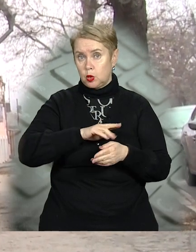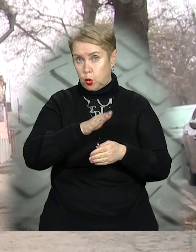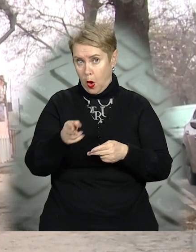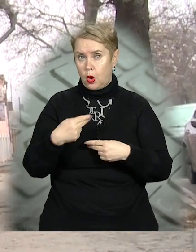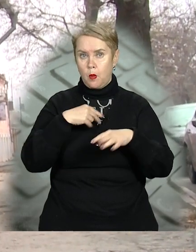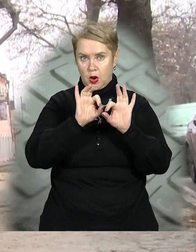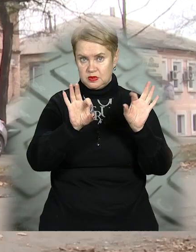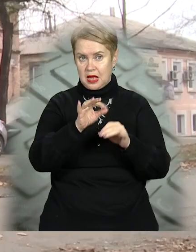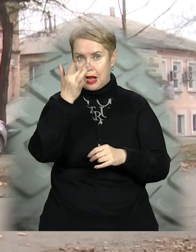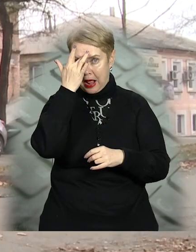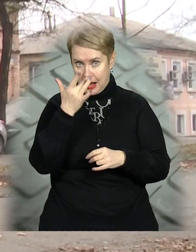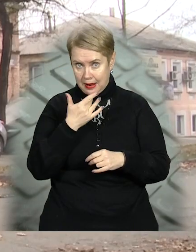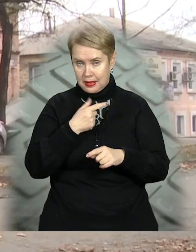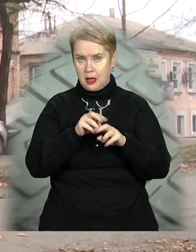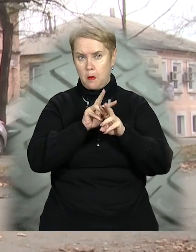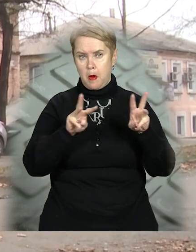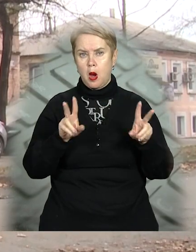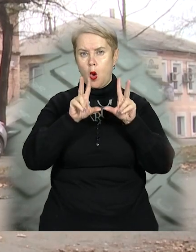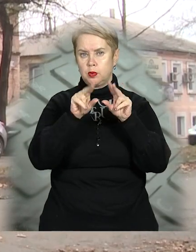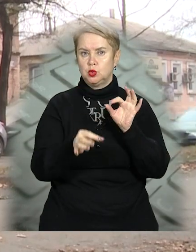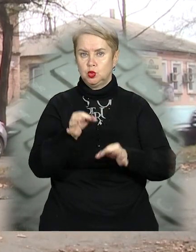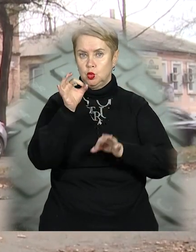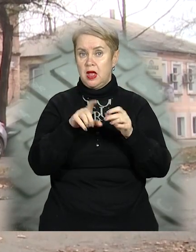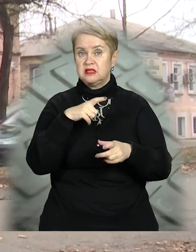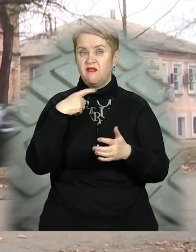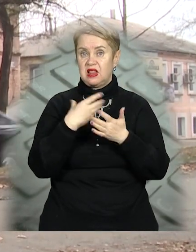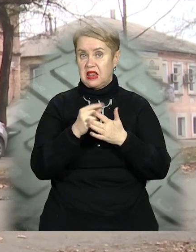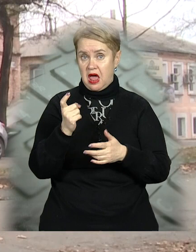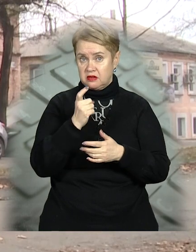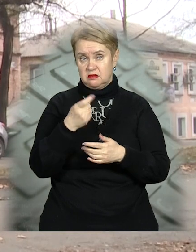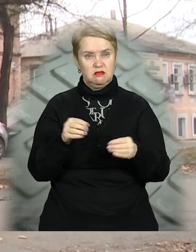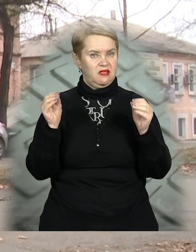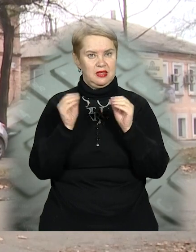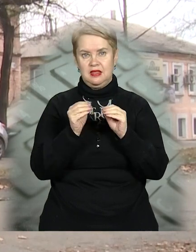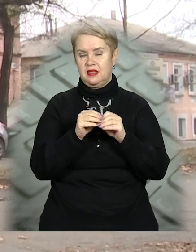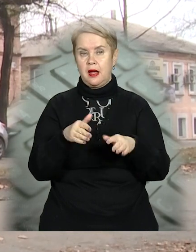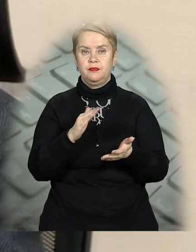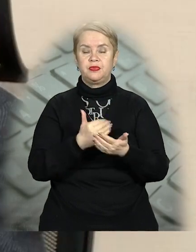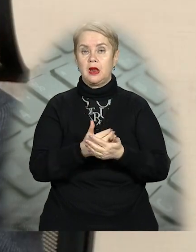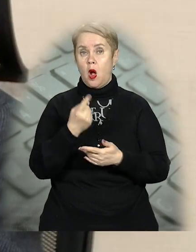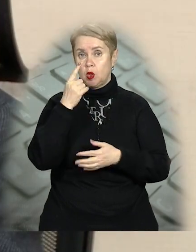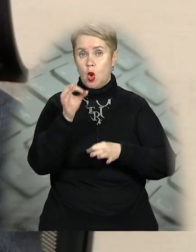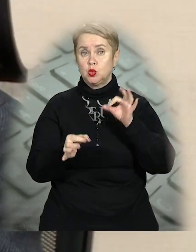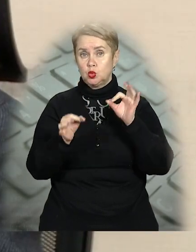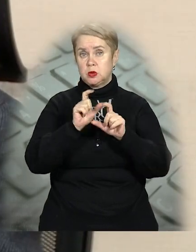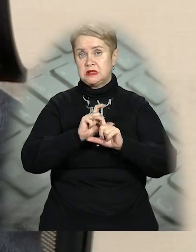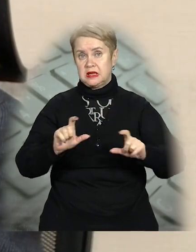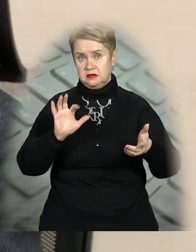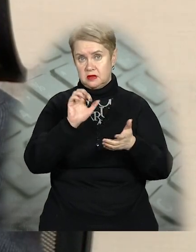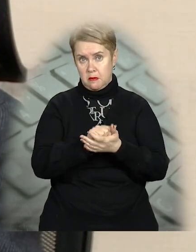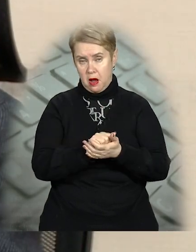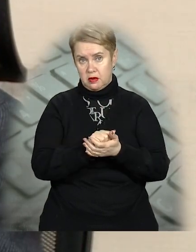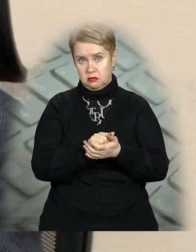ми розповідали влітку. Тоді в мерії пообіцяли судитися із власником. Та віз і нині там. Одне судове засідання займає